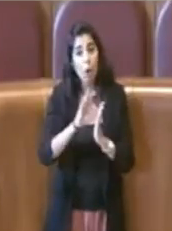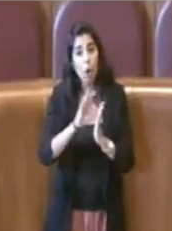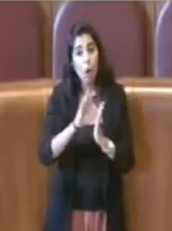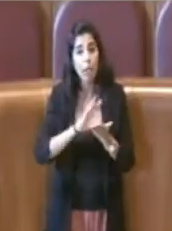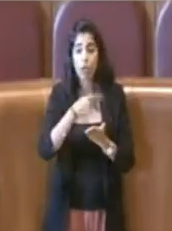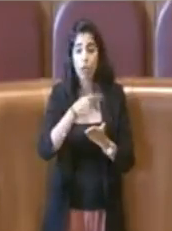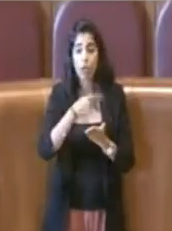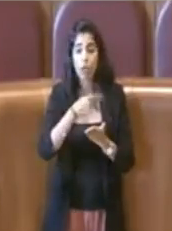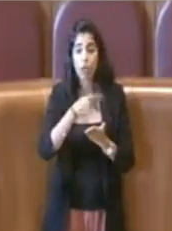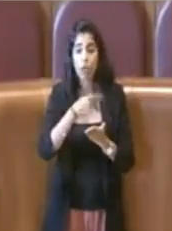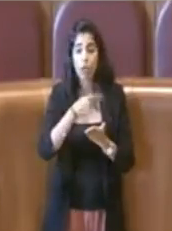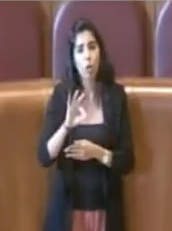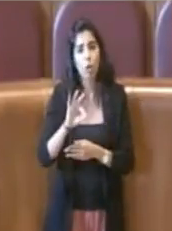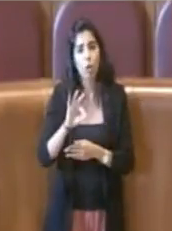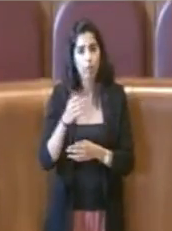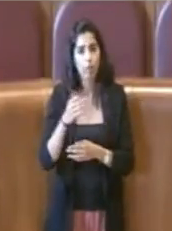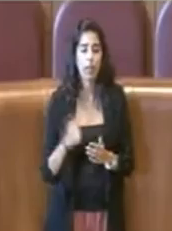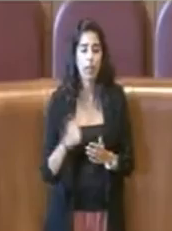questo ordine del giorno. Grazie